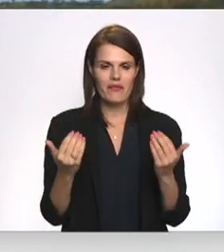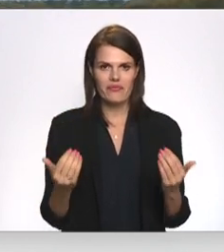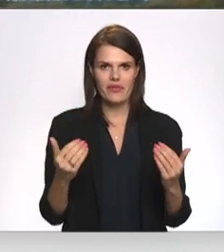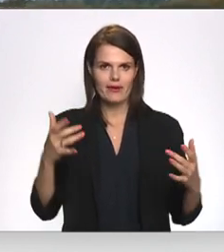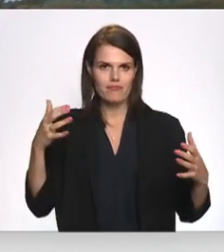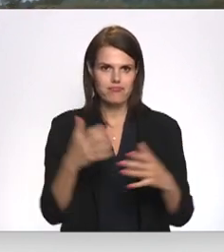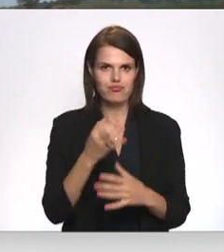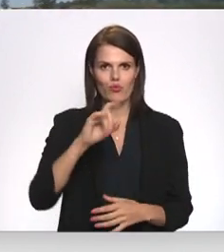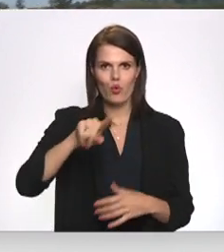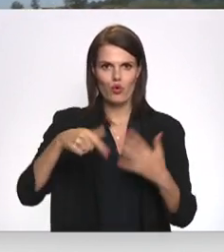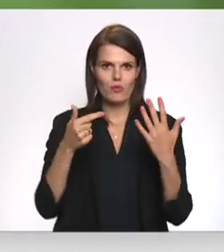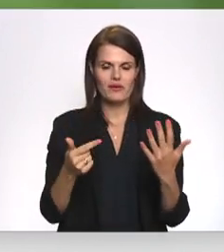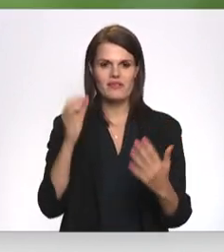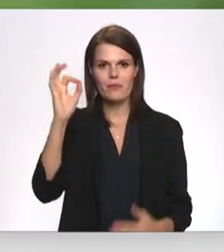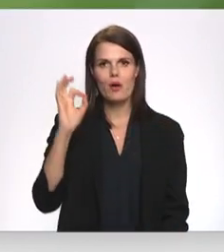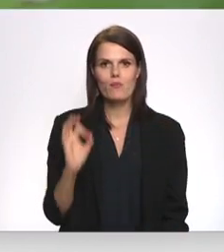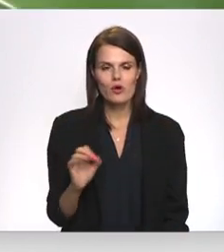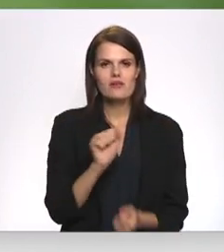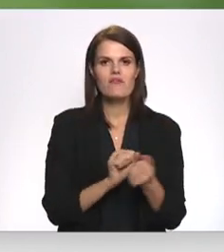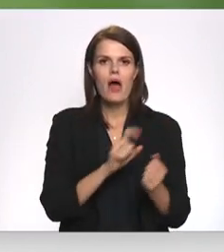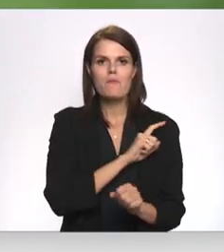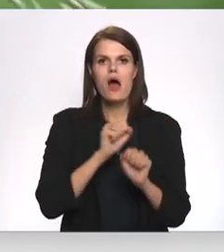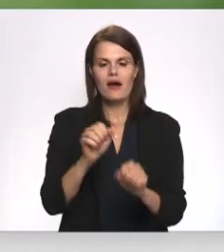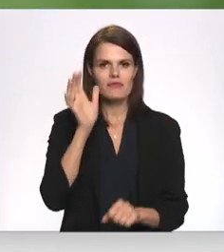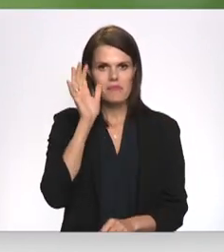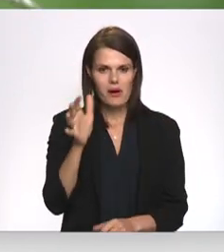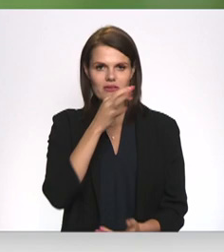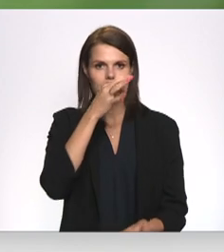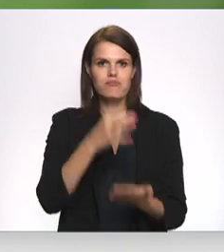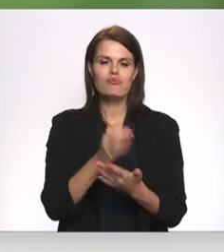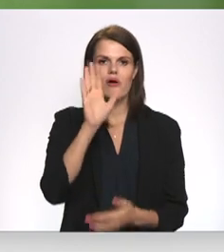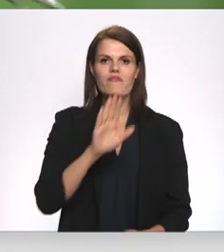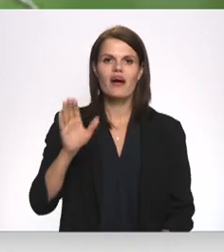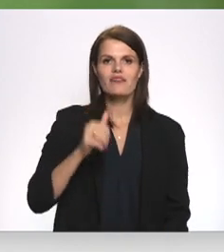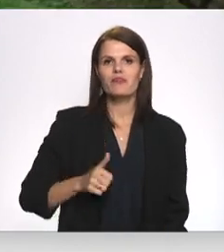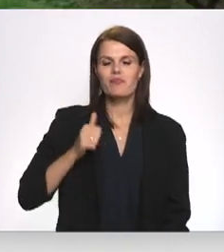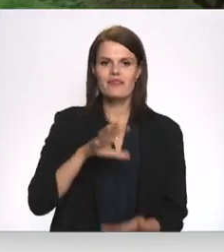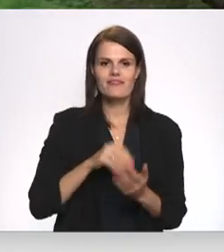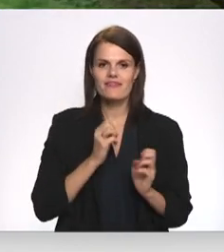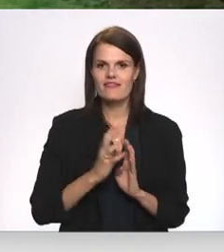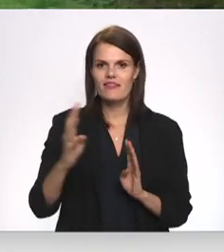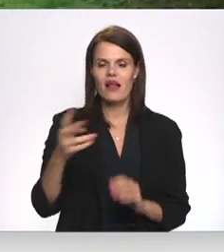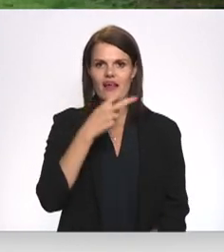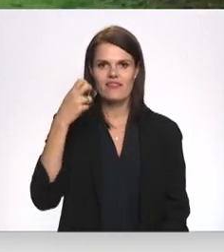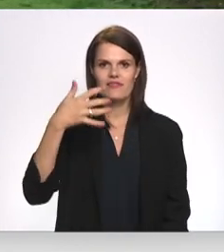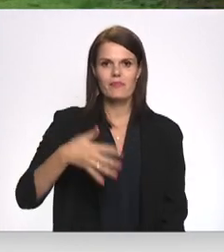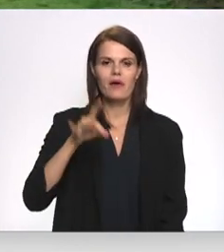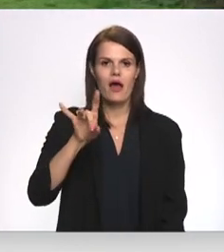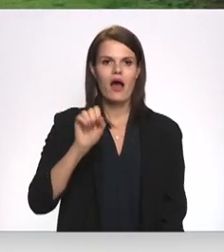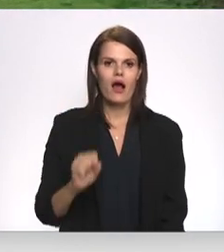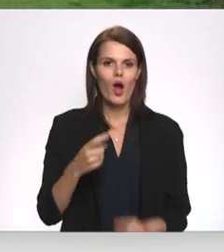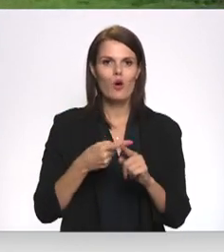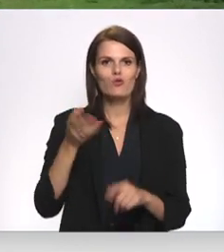aptuveni 0,7%. Dabas aizsardzības pārvaldes pārziņā ir valstī piedarošie zālāji – 250 hektāri,